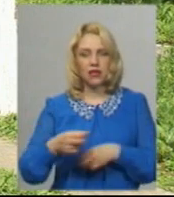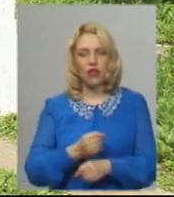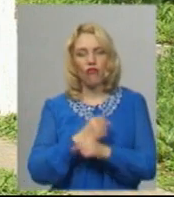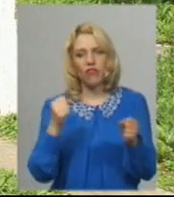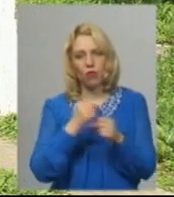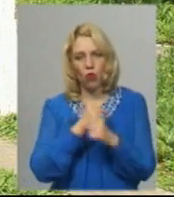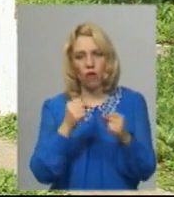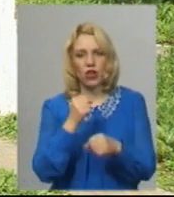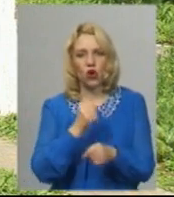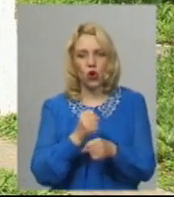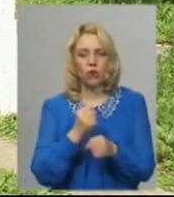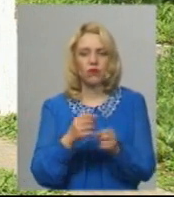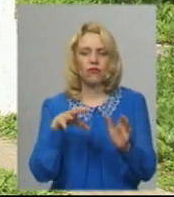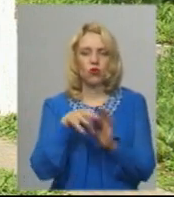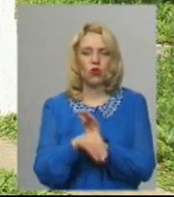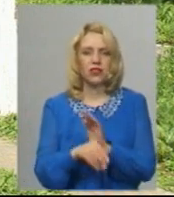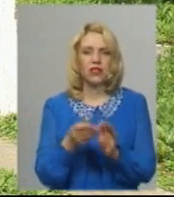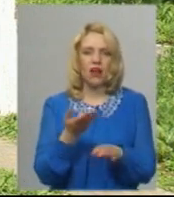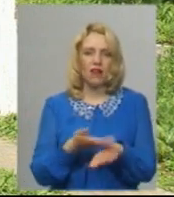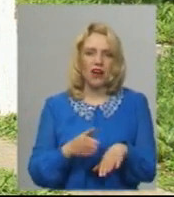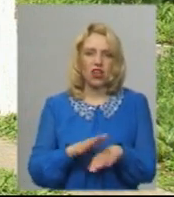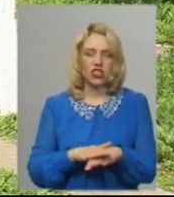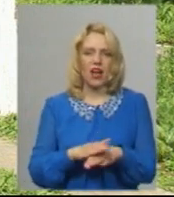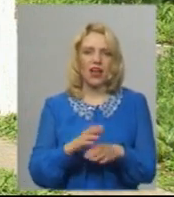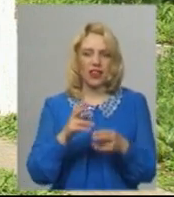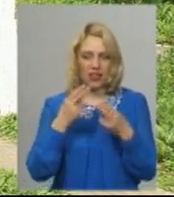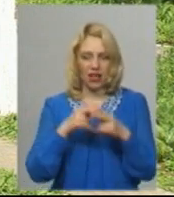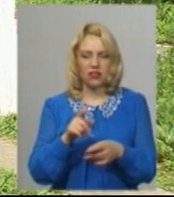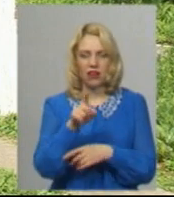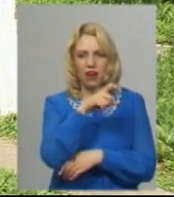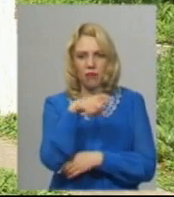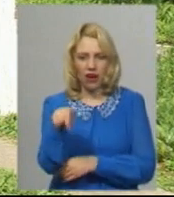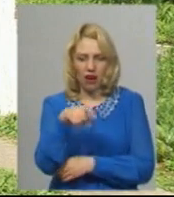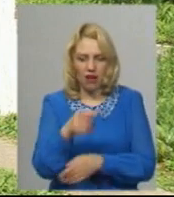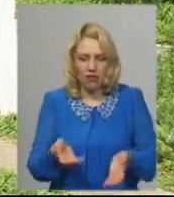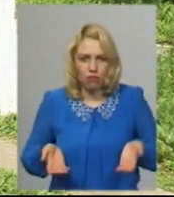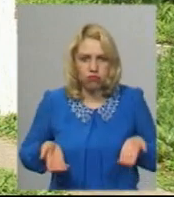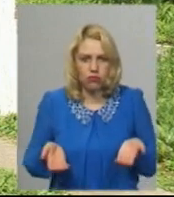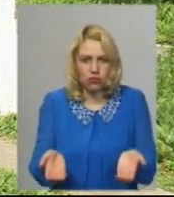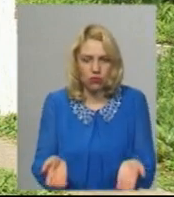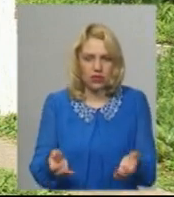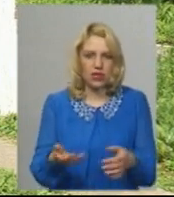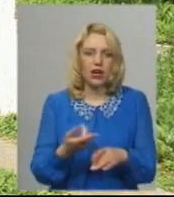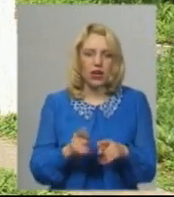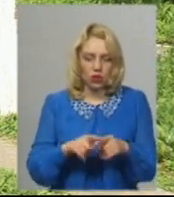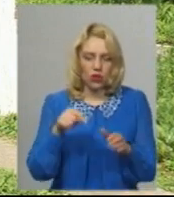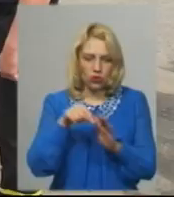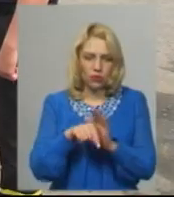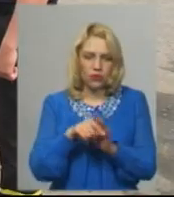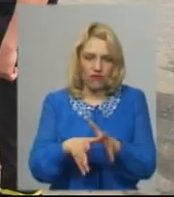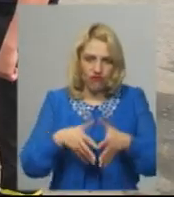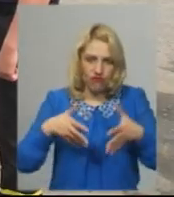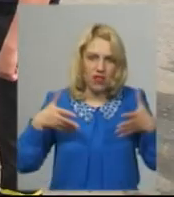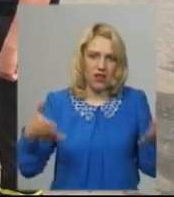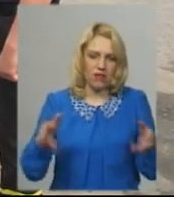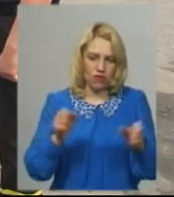робіт, в штат, в яких ходить важка техніка, така як крани, бульдозери, екскаватори. Тобто ми можемо виконувати вибухові роботи в великих обсягах.